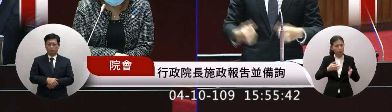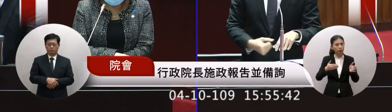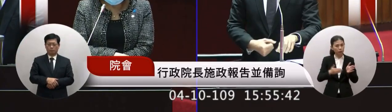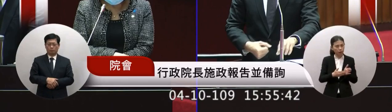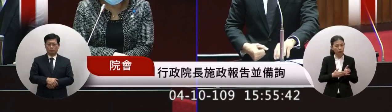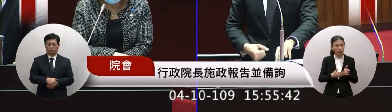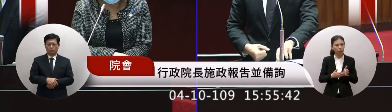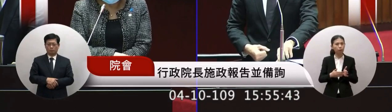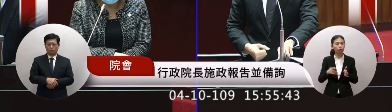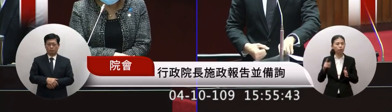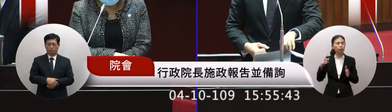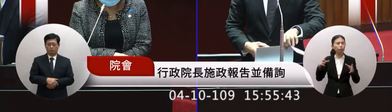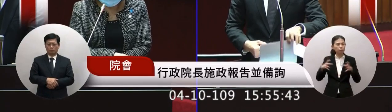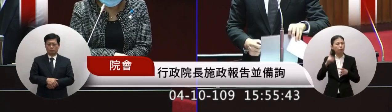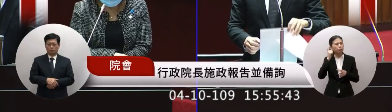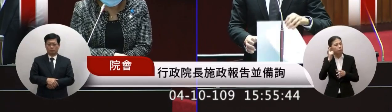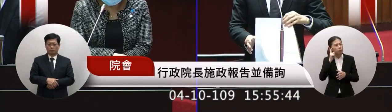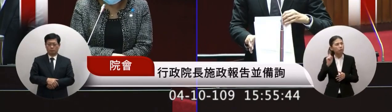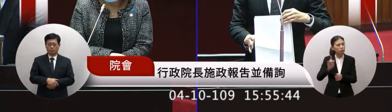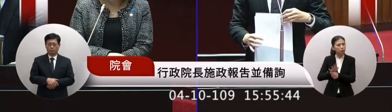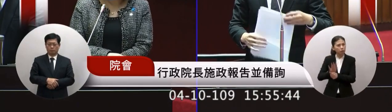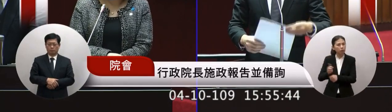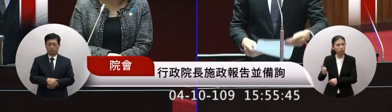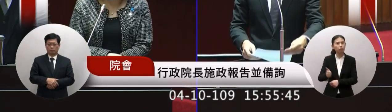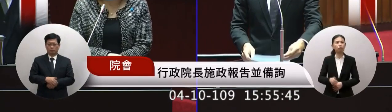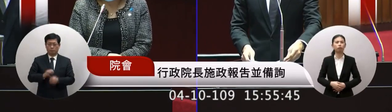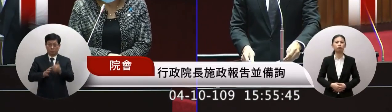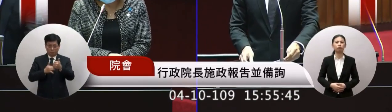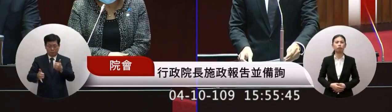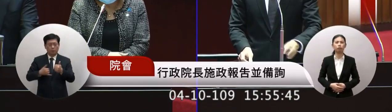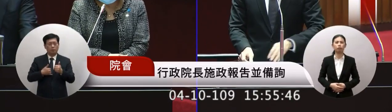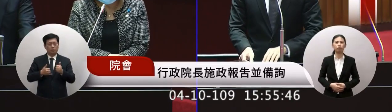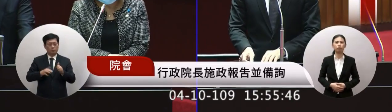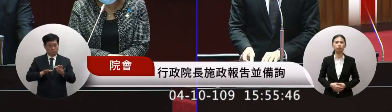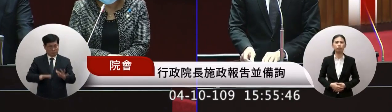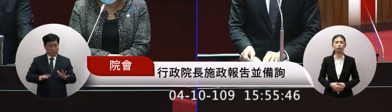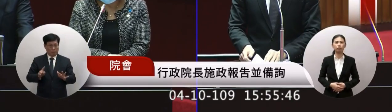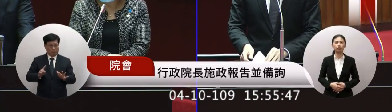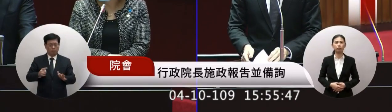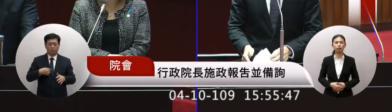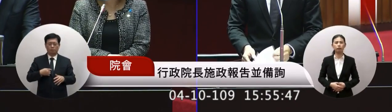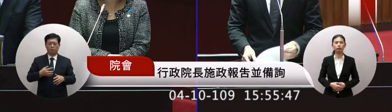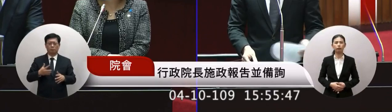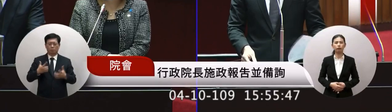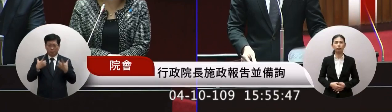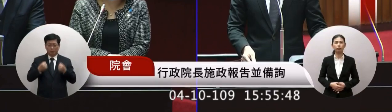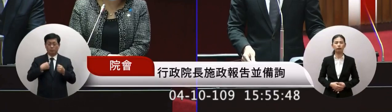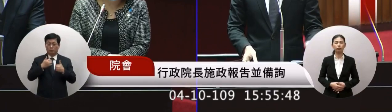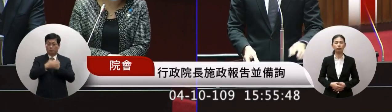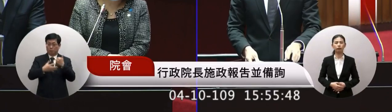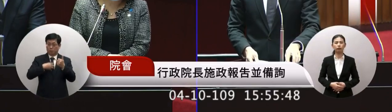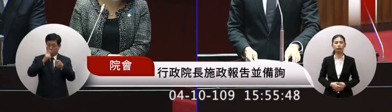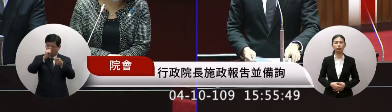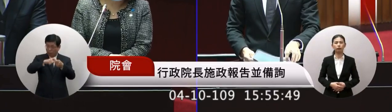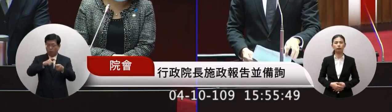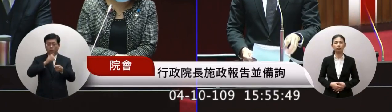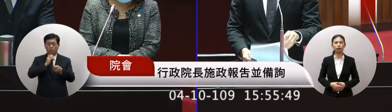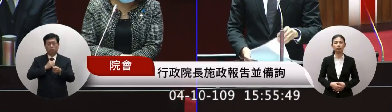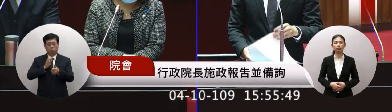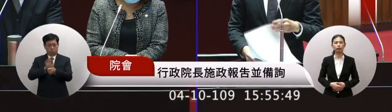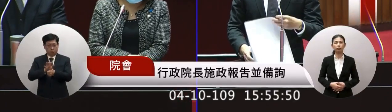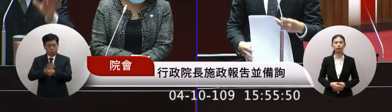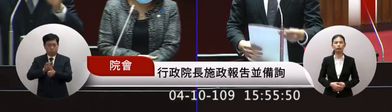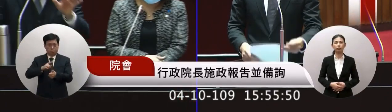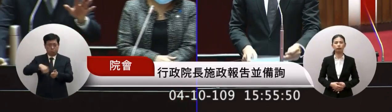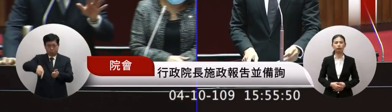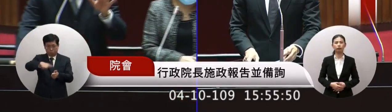部分都做回來輸購一下委員是這樣我們就知道高壓的目的就是要補強